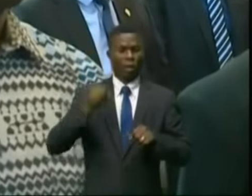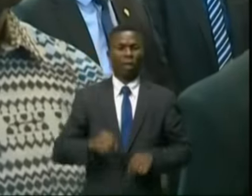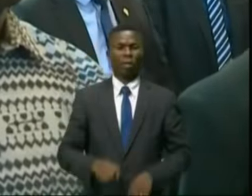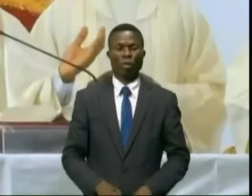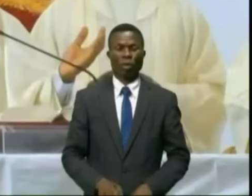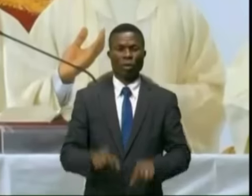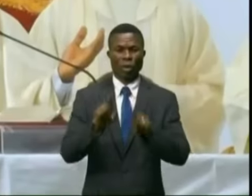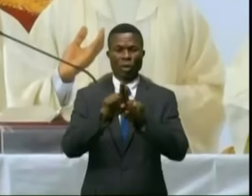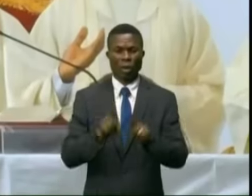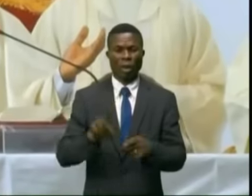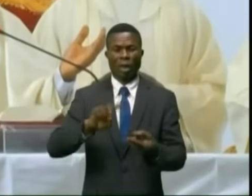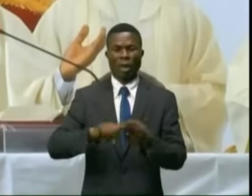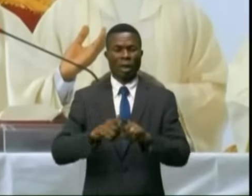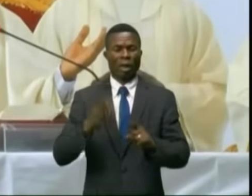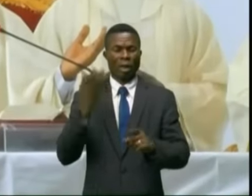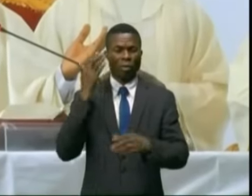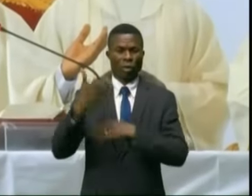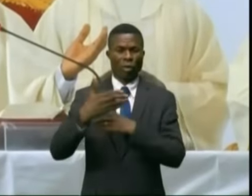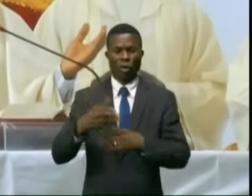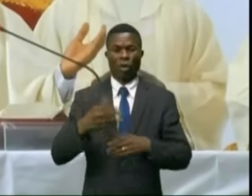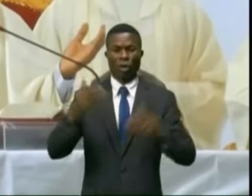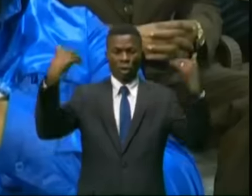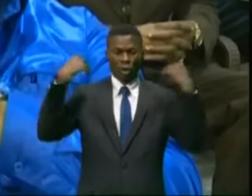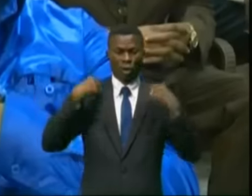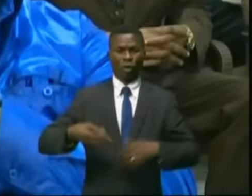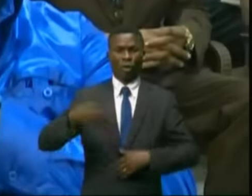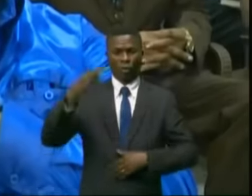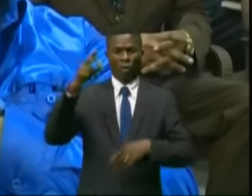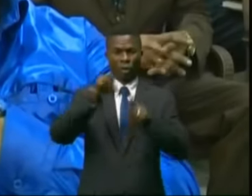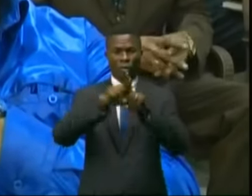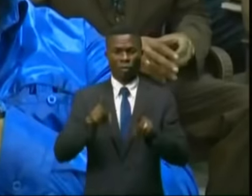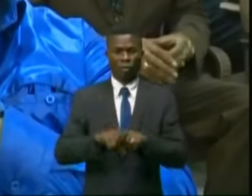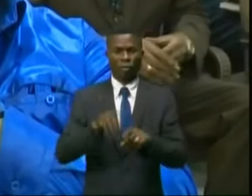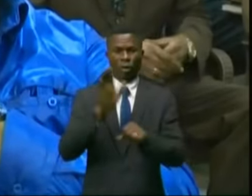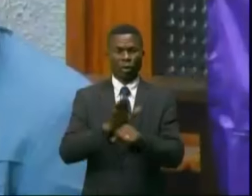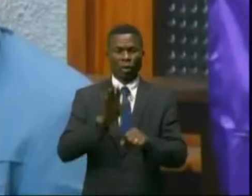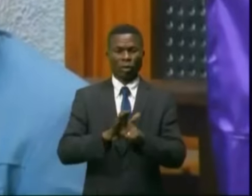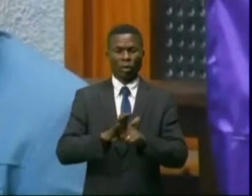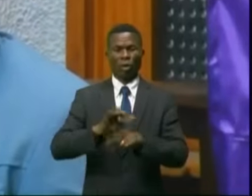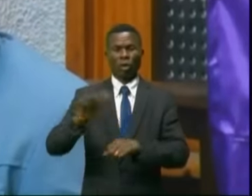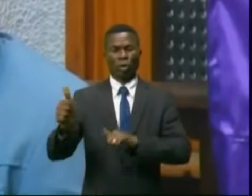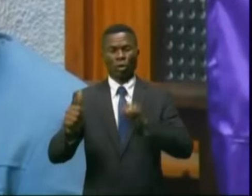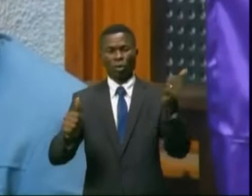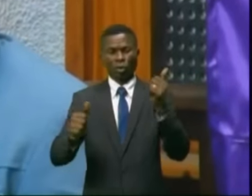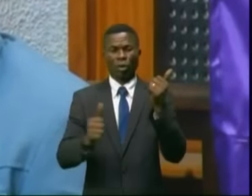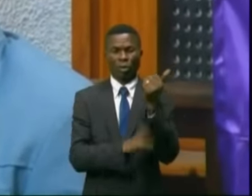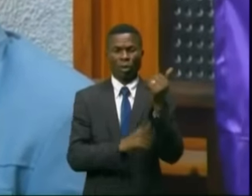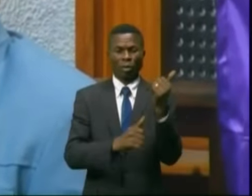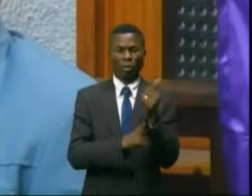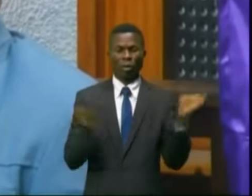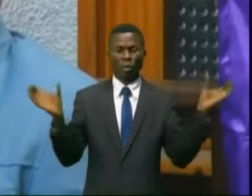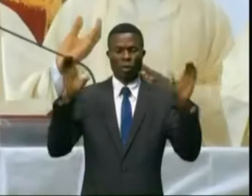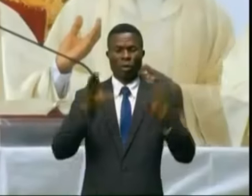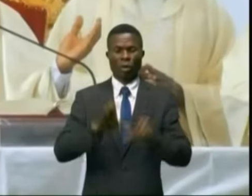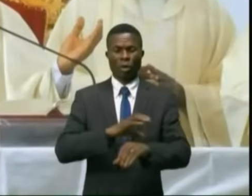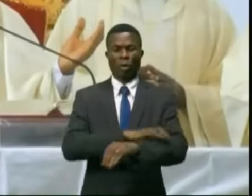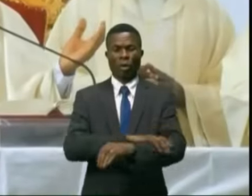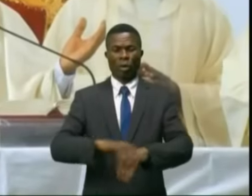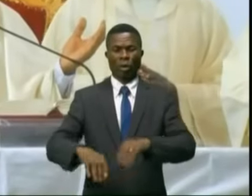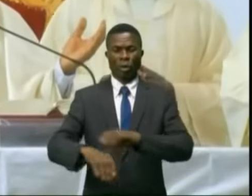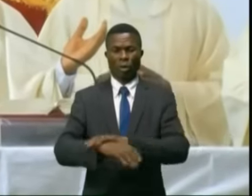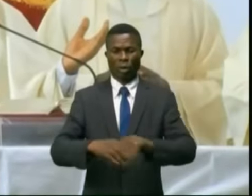des proches parents, des officiels, ainsi que de nombreuses autres personnalités venus compatir